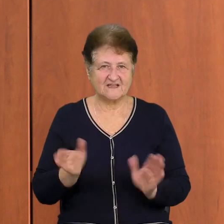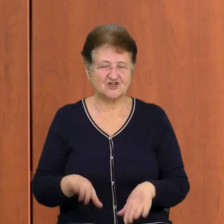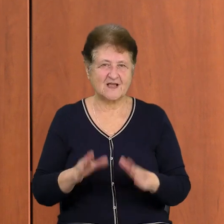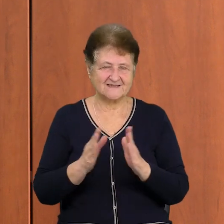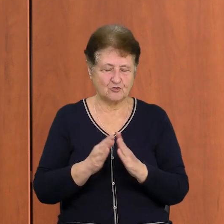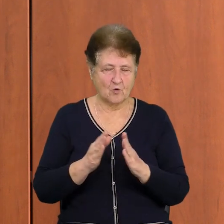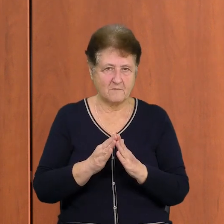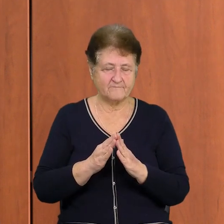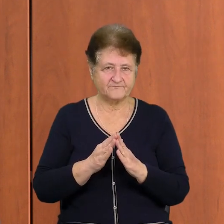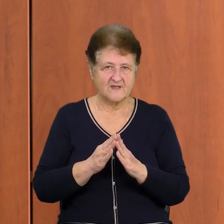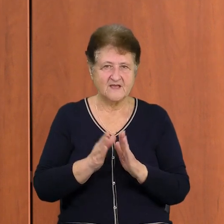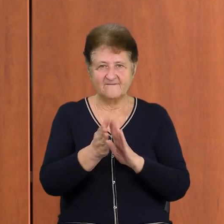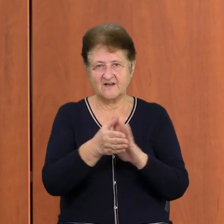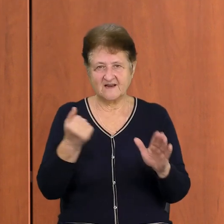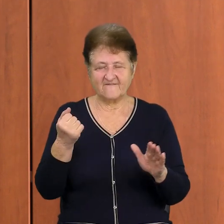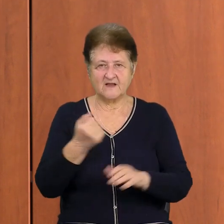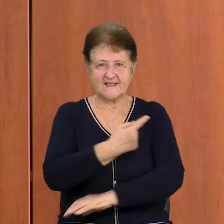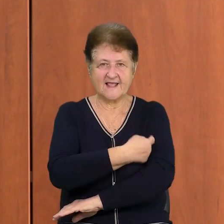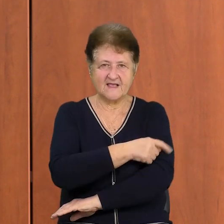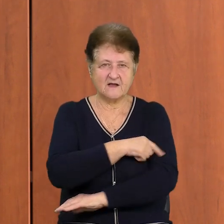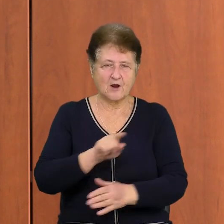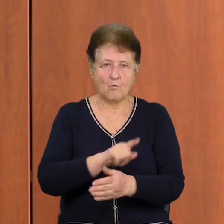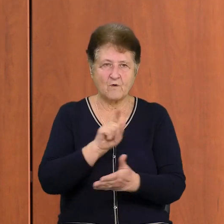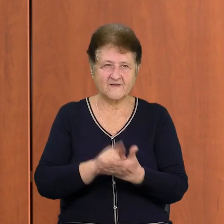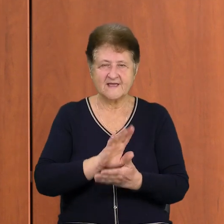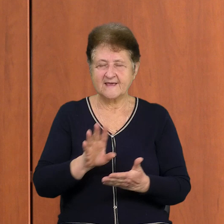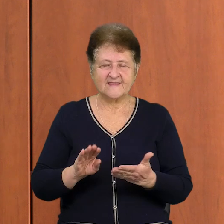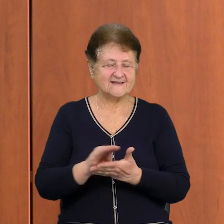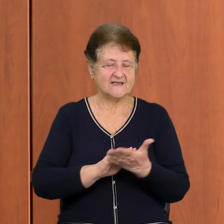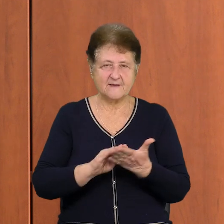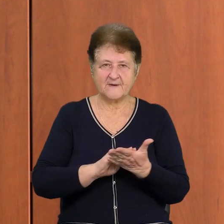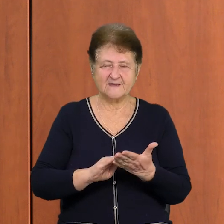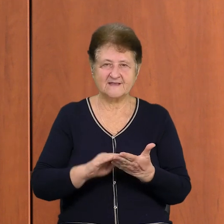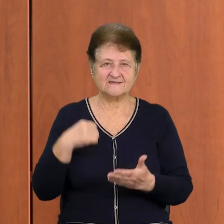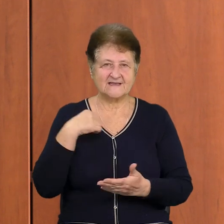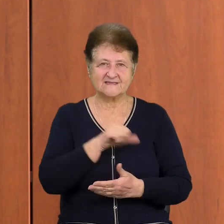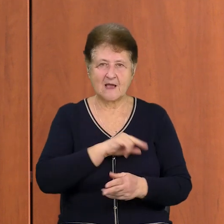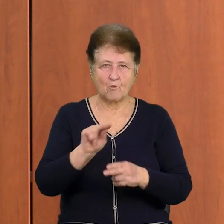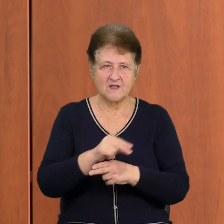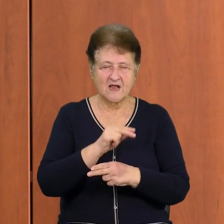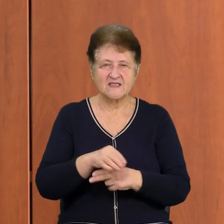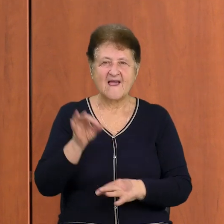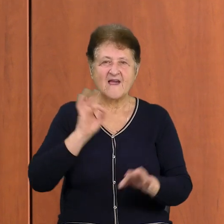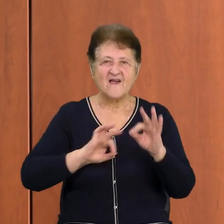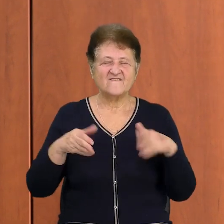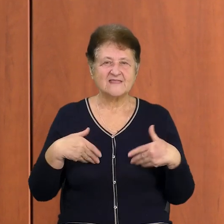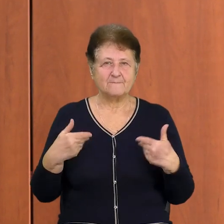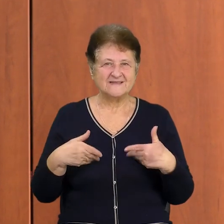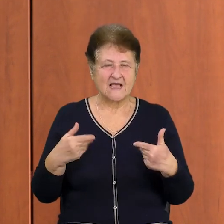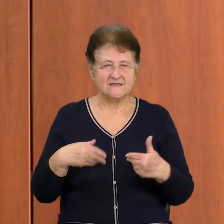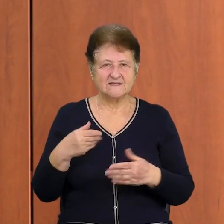вдома, викликати лікаря обов'язково, не займатися самолікуванням, вітамінізація організму,